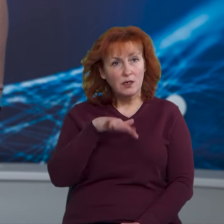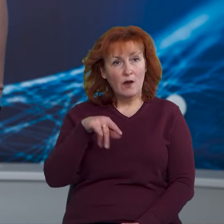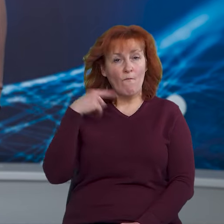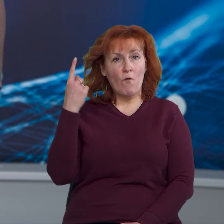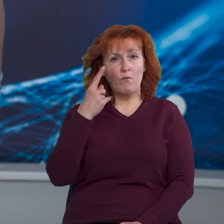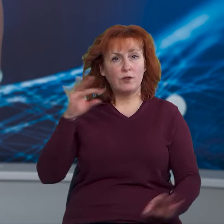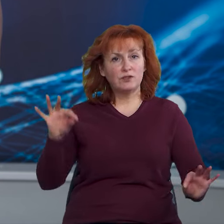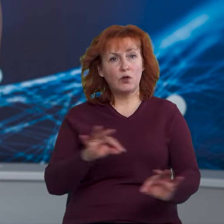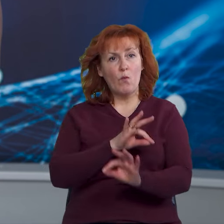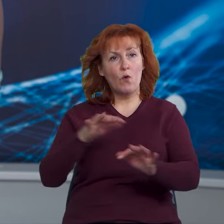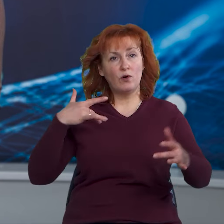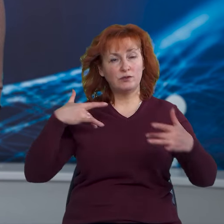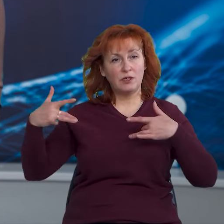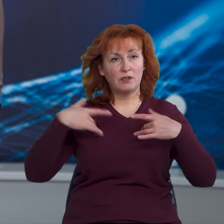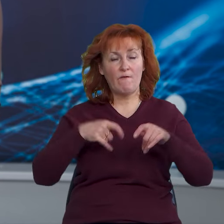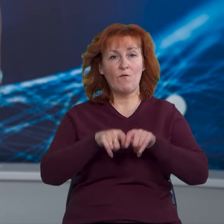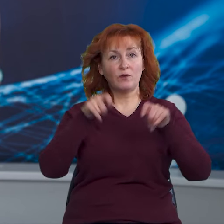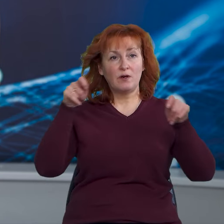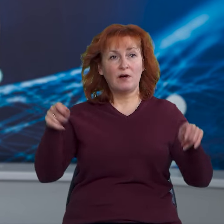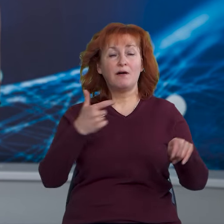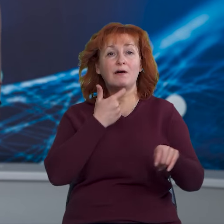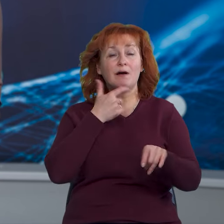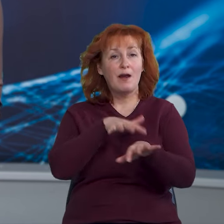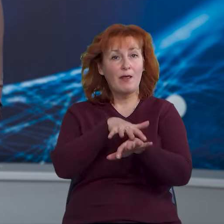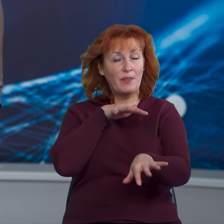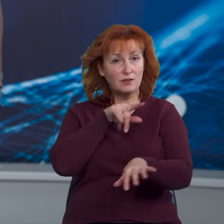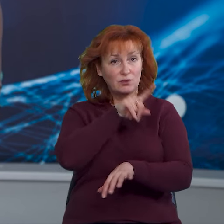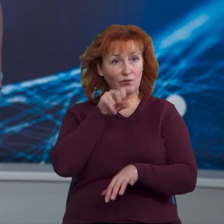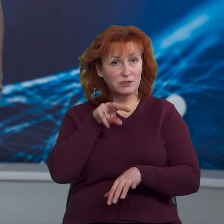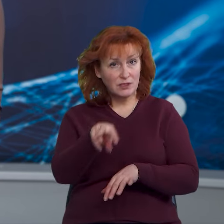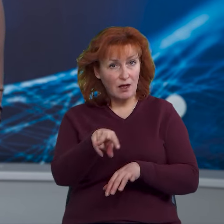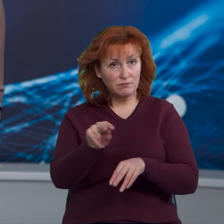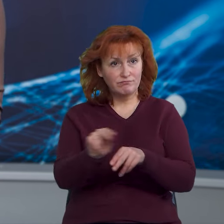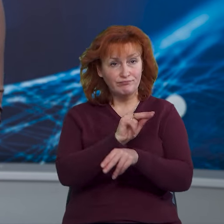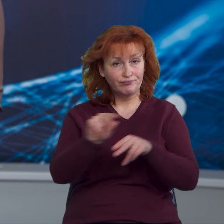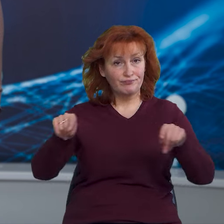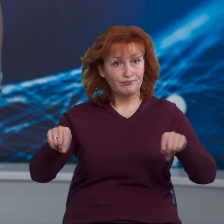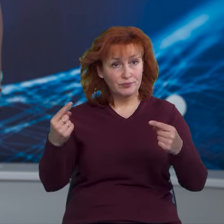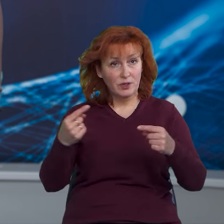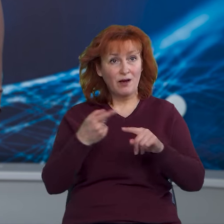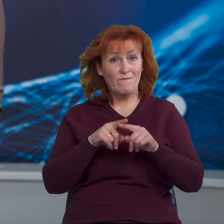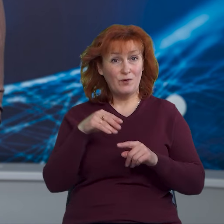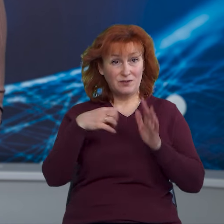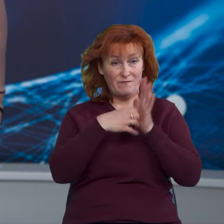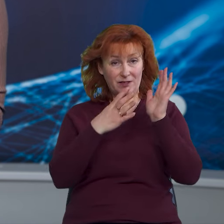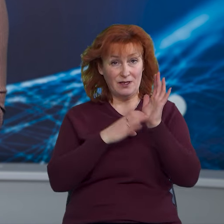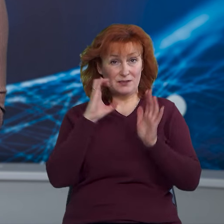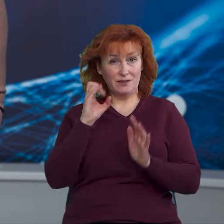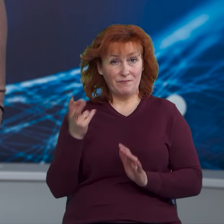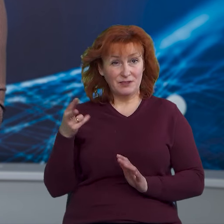облмуздрамтеатрі відкрили головну глядацьку залу після російського ракетного удару 19 серпня 2023